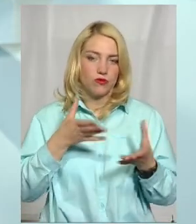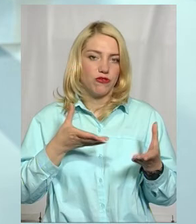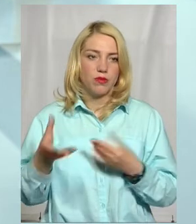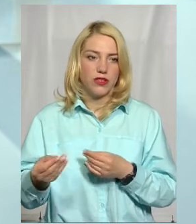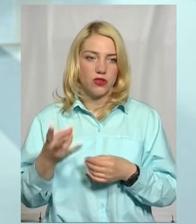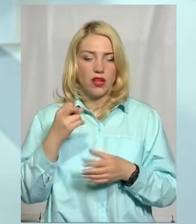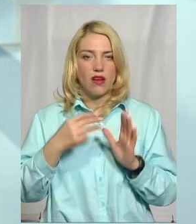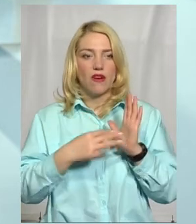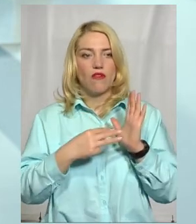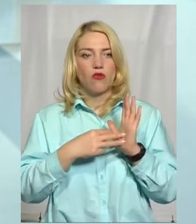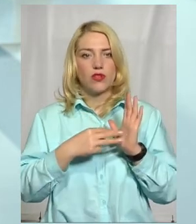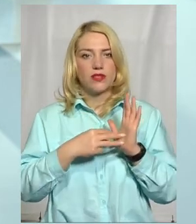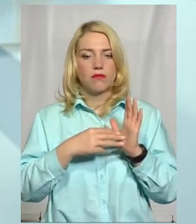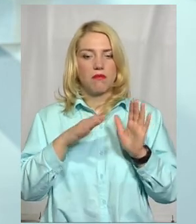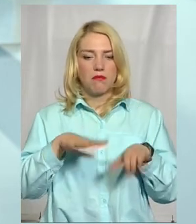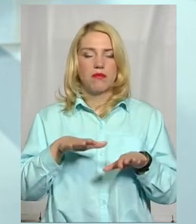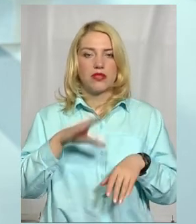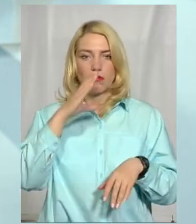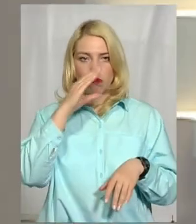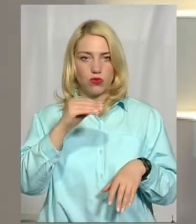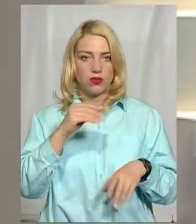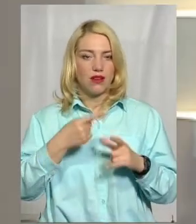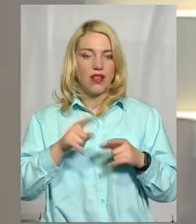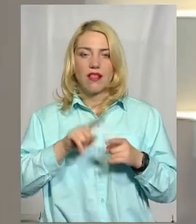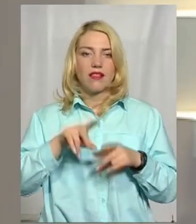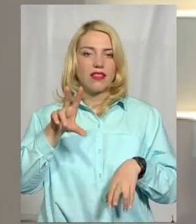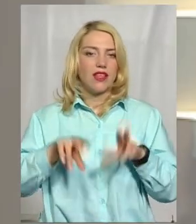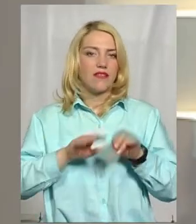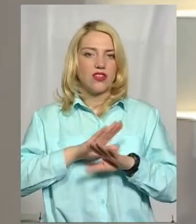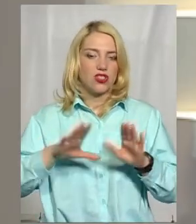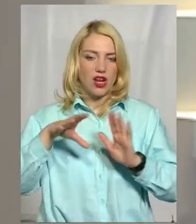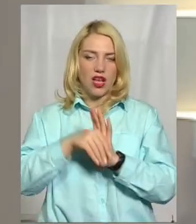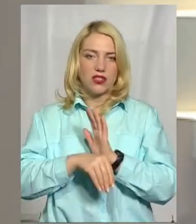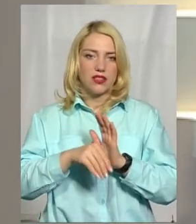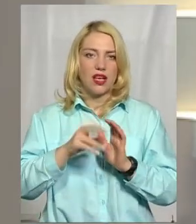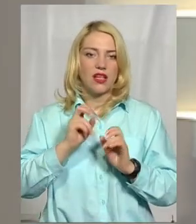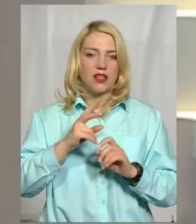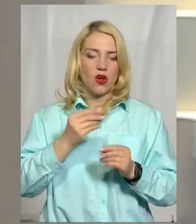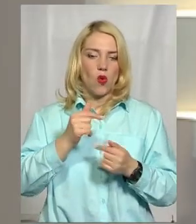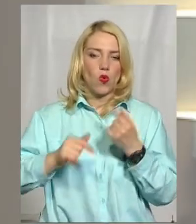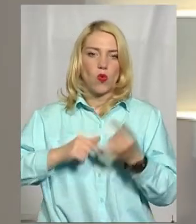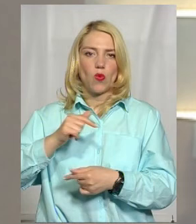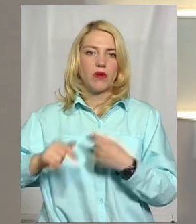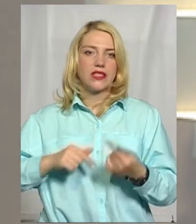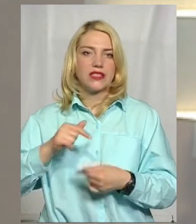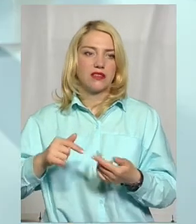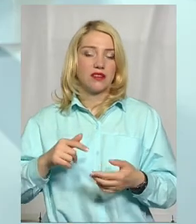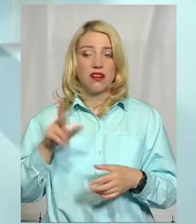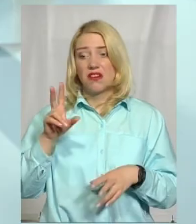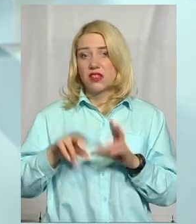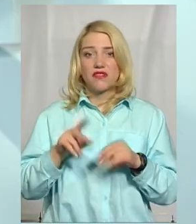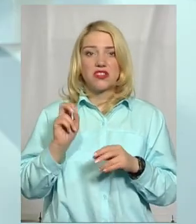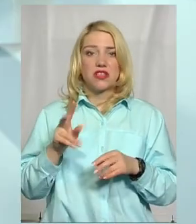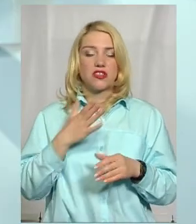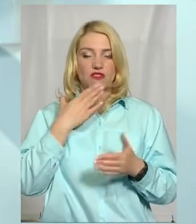вісьме місні бусики, які не вважаються комертаційним транспортом, які возять, наприклад, своїх сусідів на